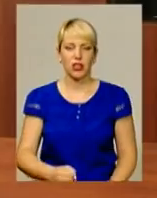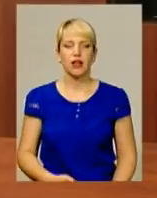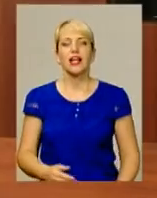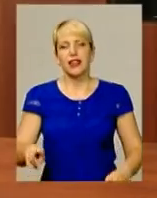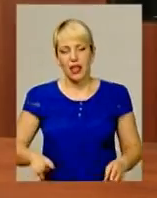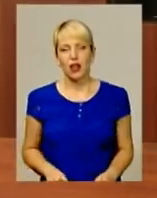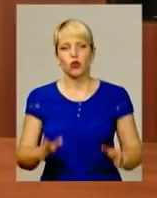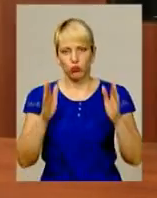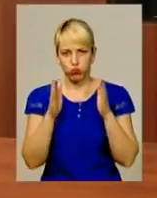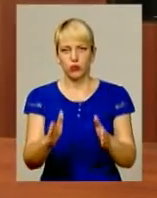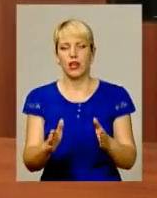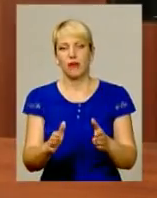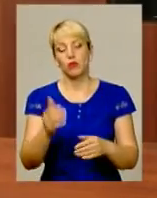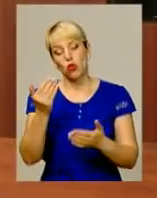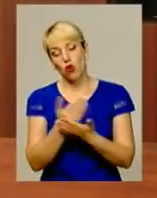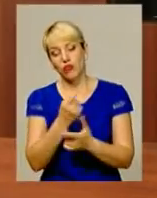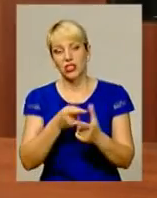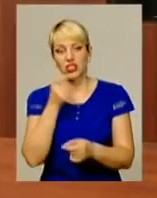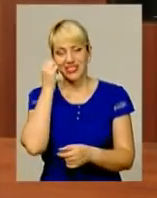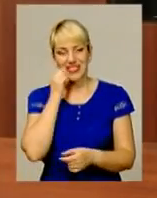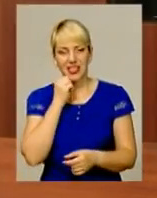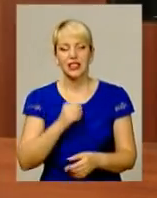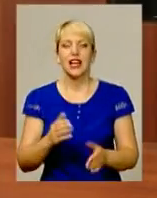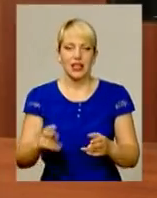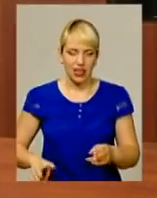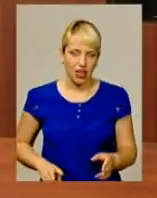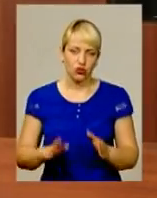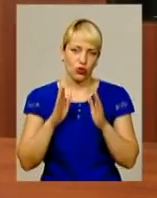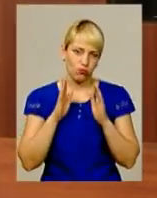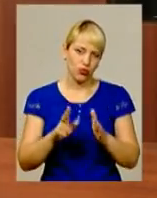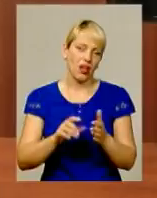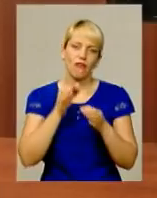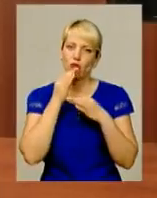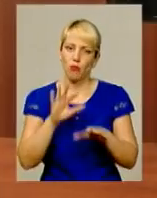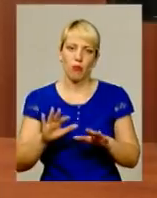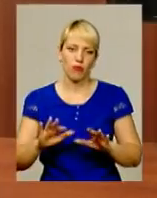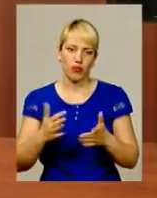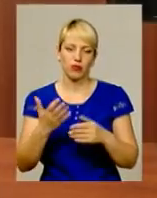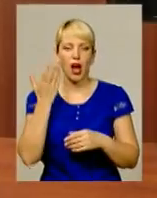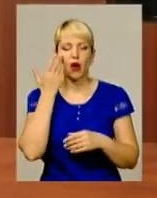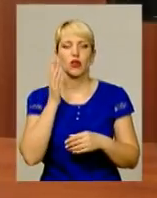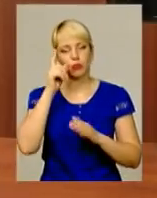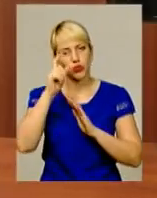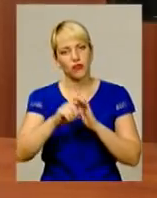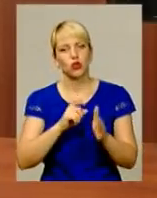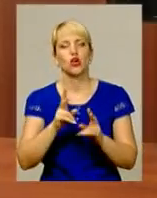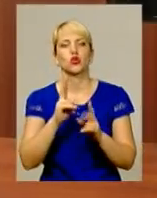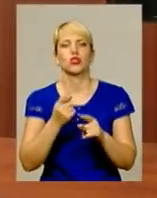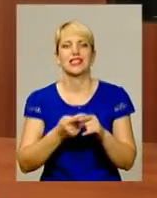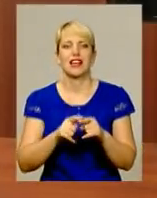буде. Новий чи старий? Директор буде в будь-якому випадку. А коли стане відомо, хто буде цим директором?